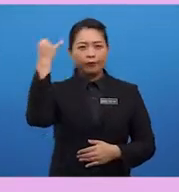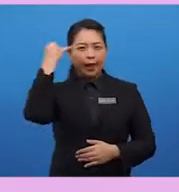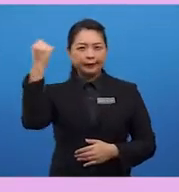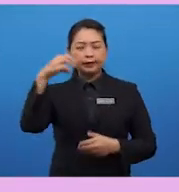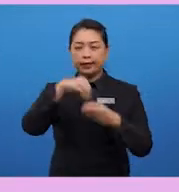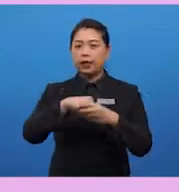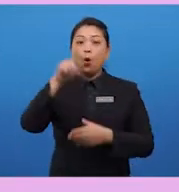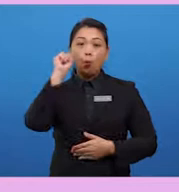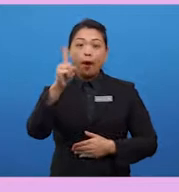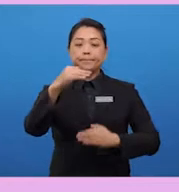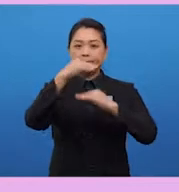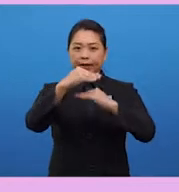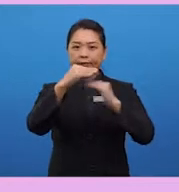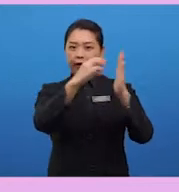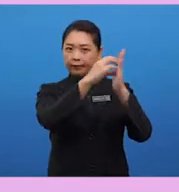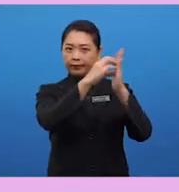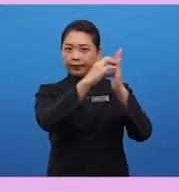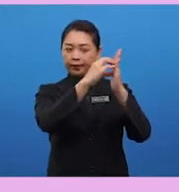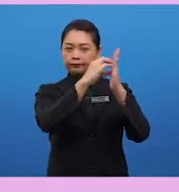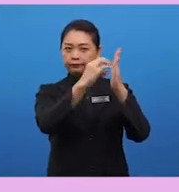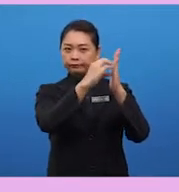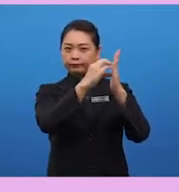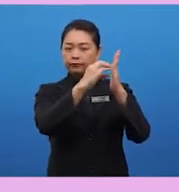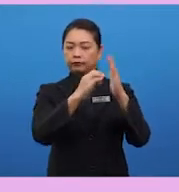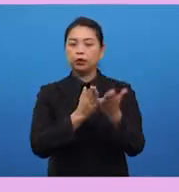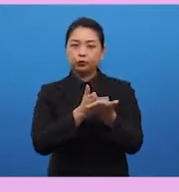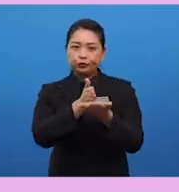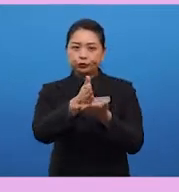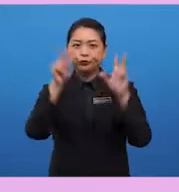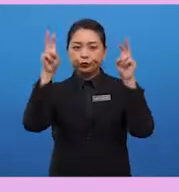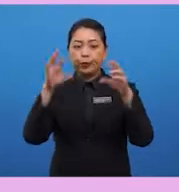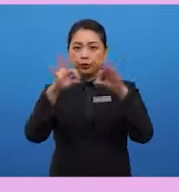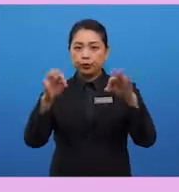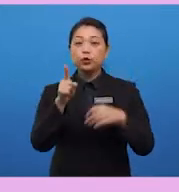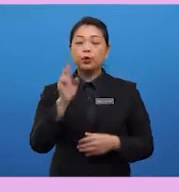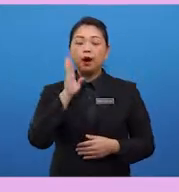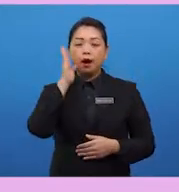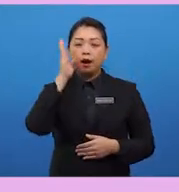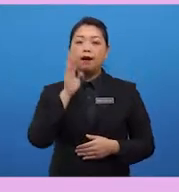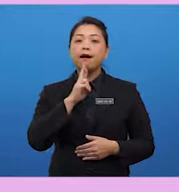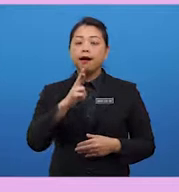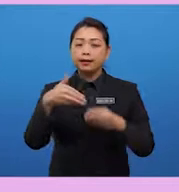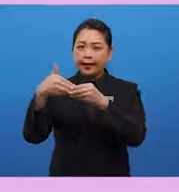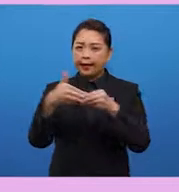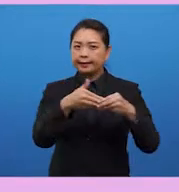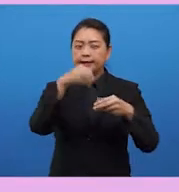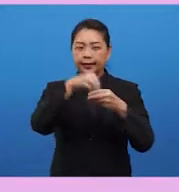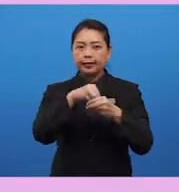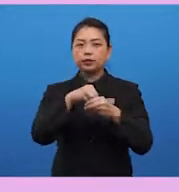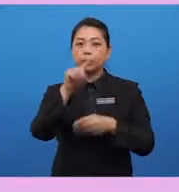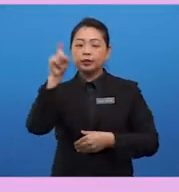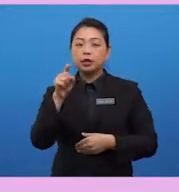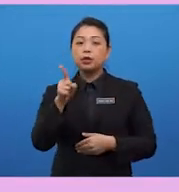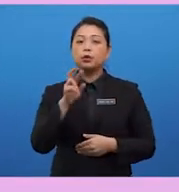in one paragraph. Through the topic sentence, you are guided in your writing, so that you would